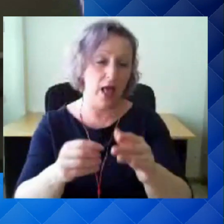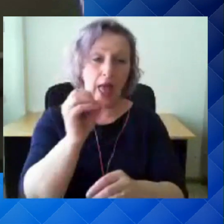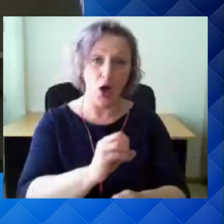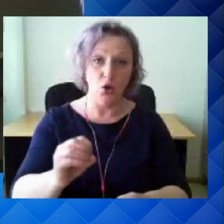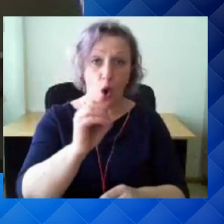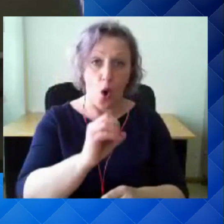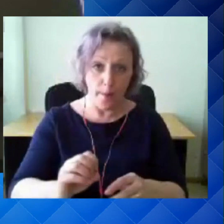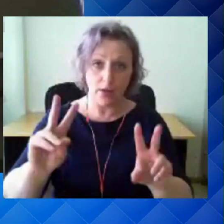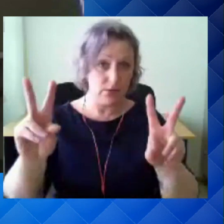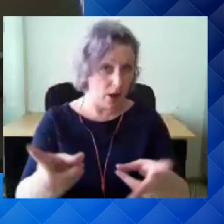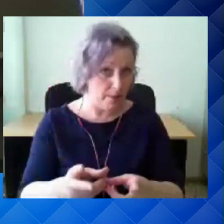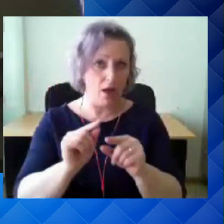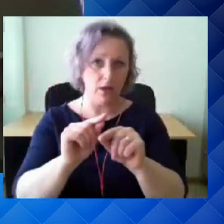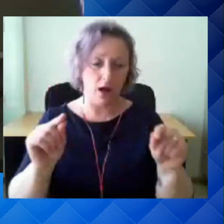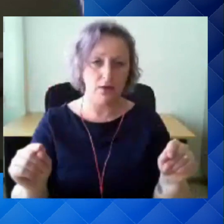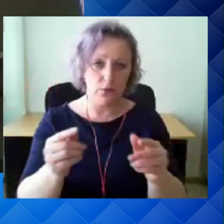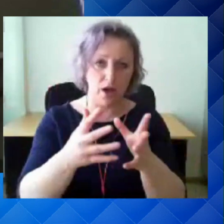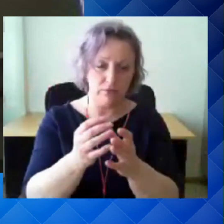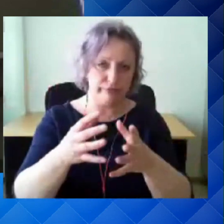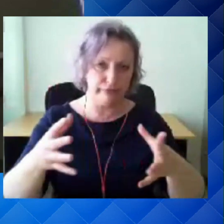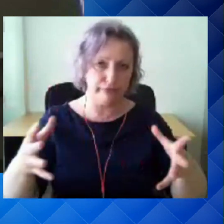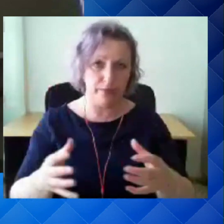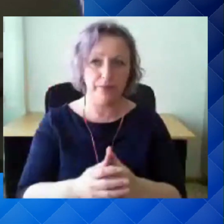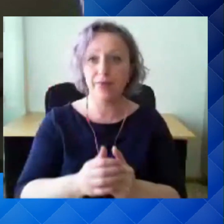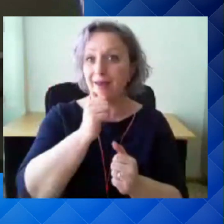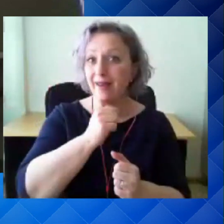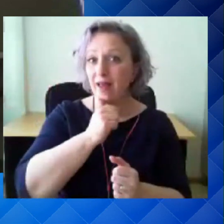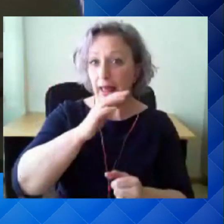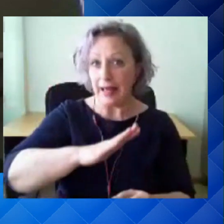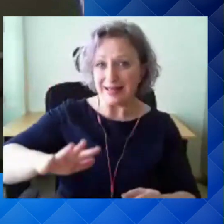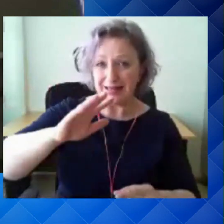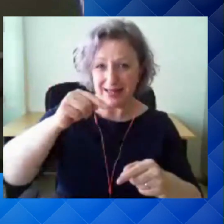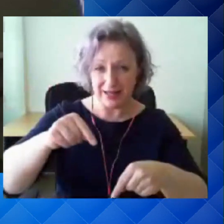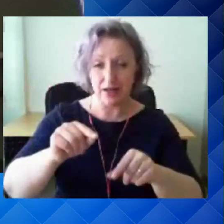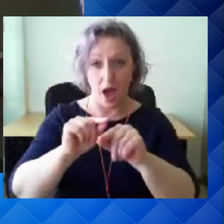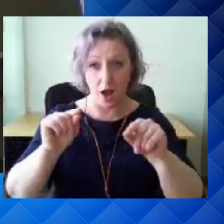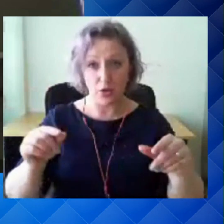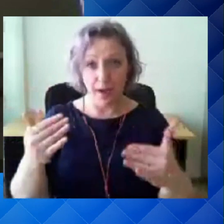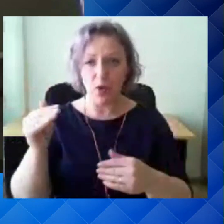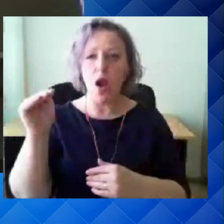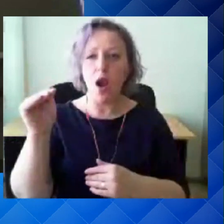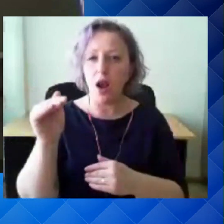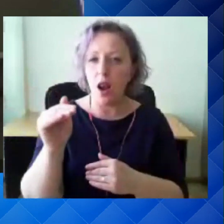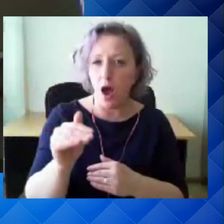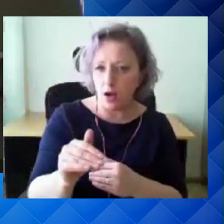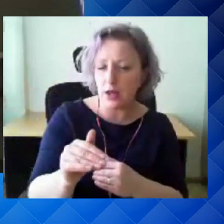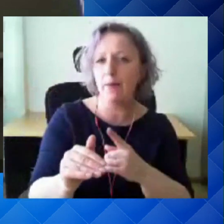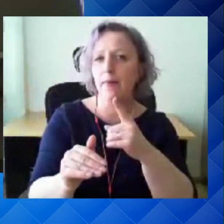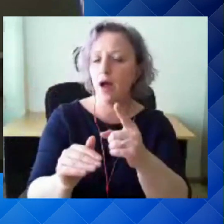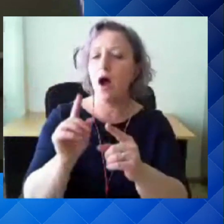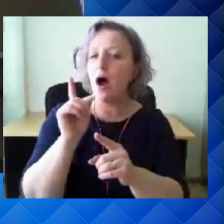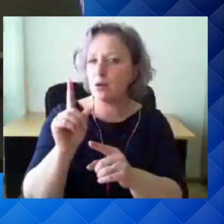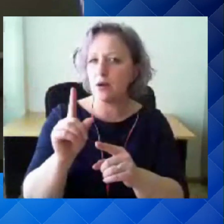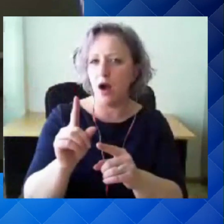taaskord kasvutrendis. Eestis see, et meil nakkatumine hetkel langeb, see ei ole viiruse